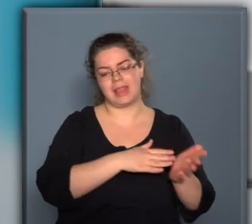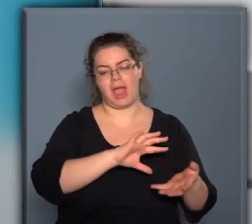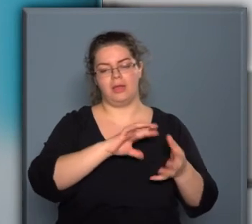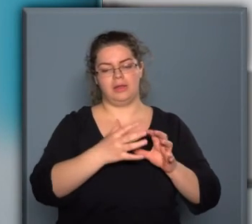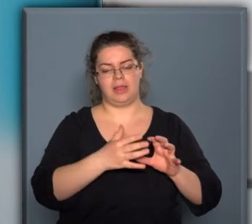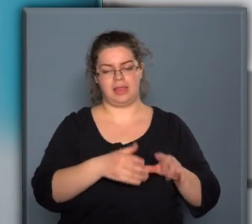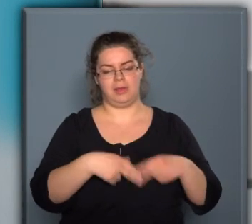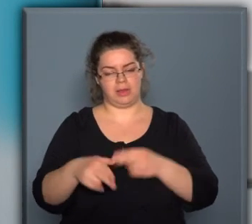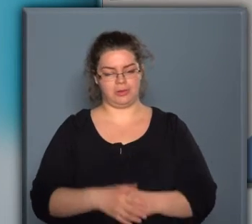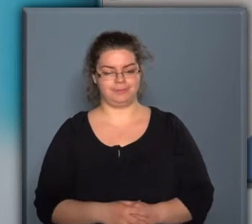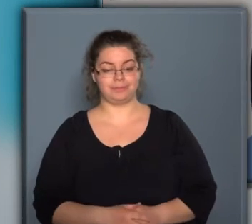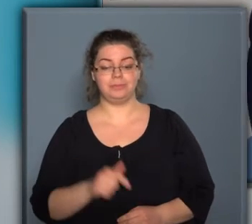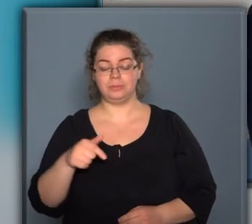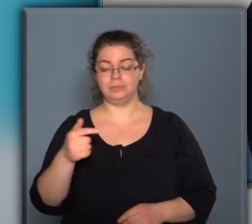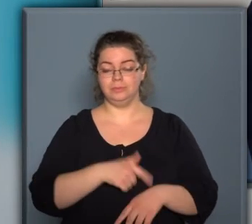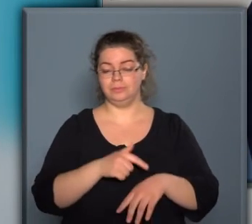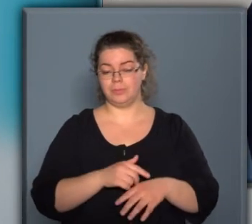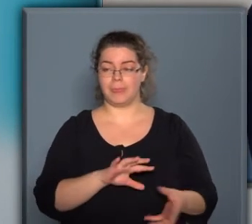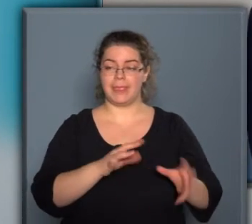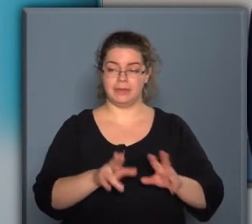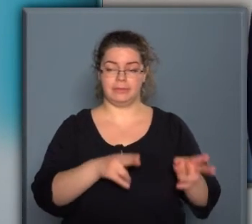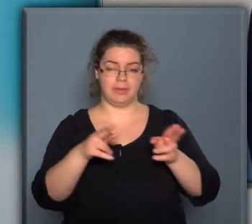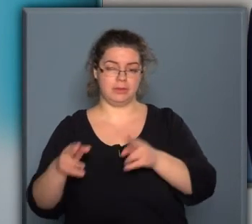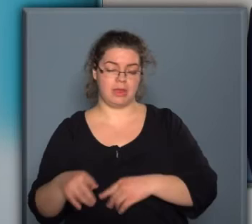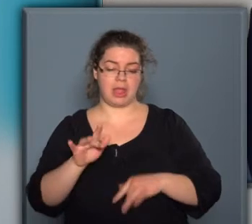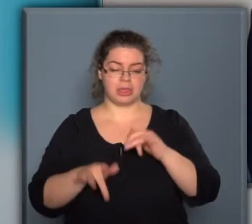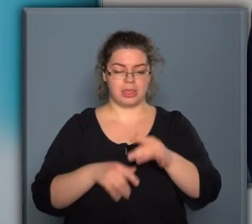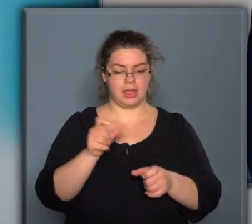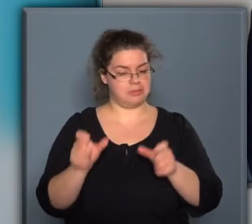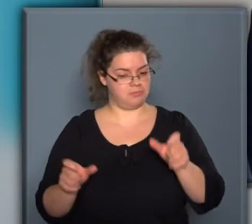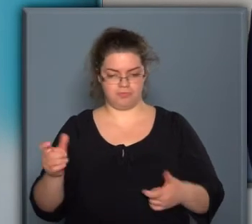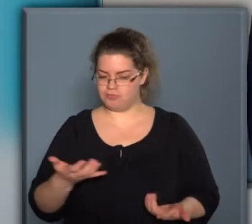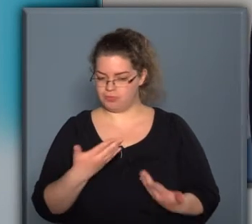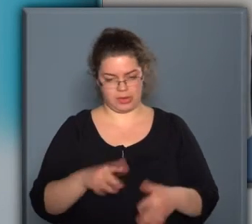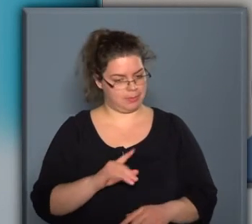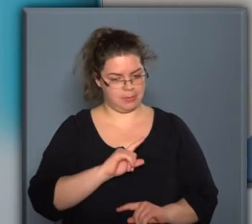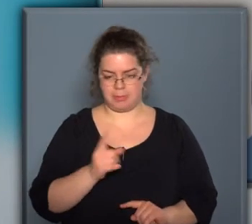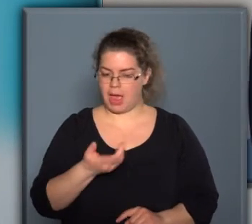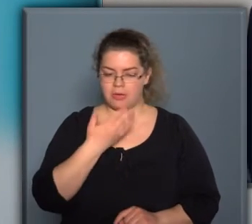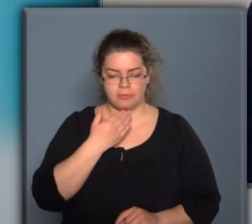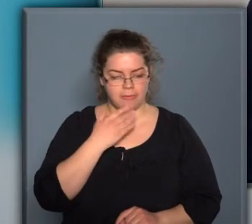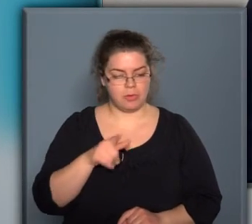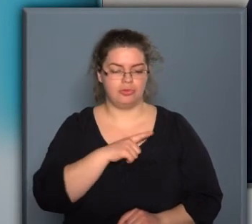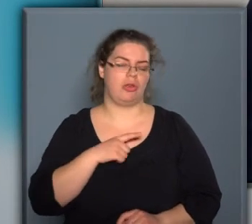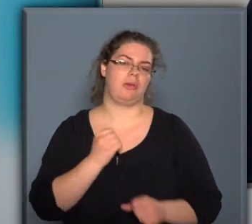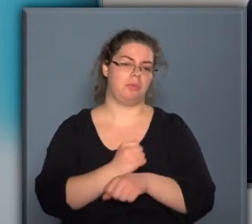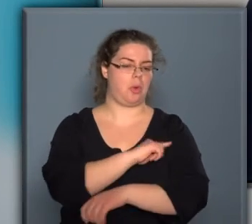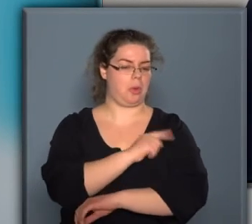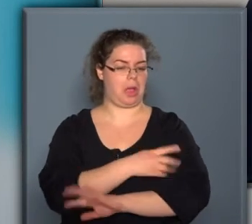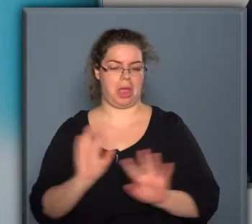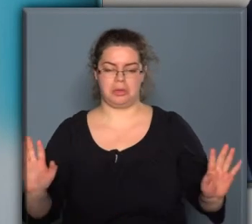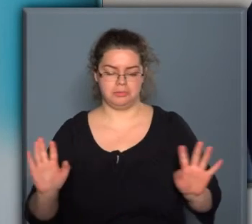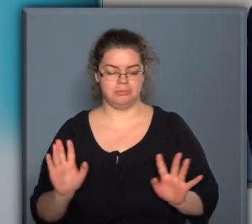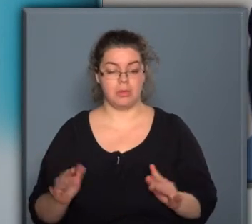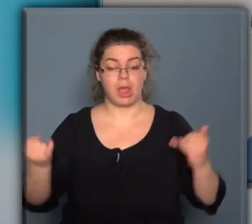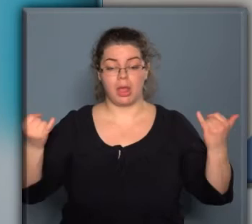után. Abban az időben a rendszerváltást követően ennek a néhány főnek semmi mása nem volt, kizárólag a munka ereje.